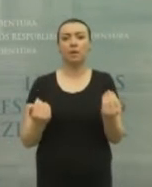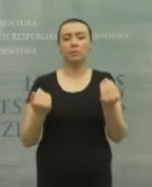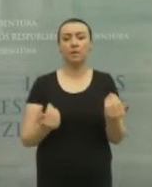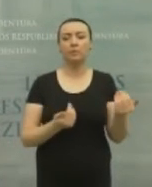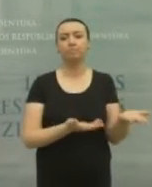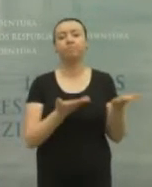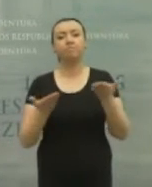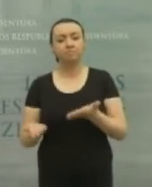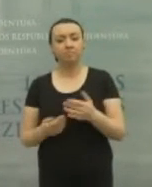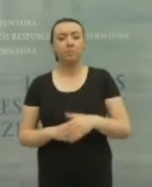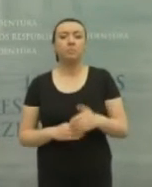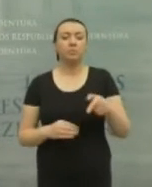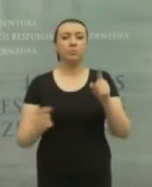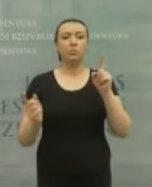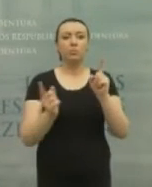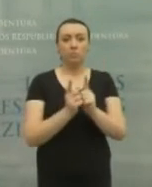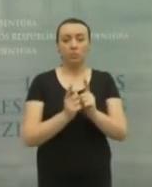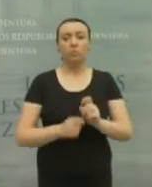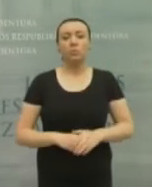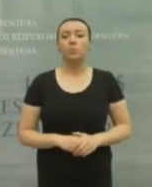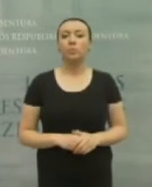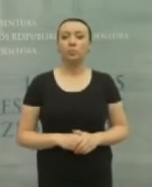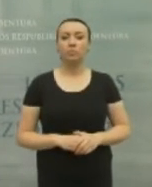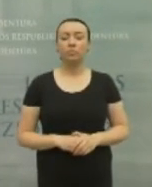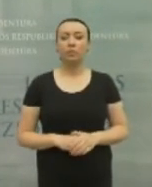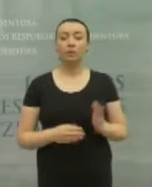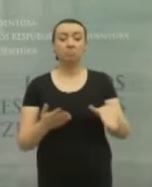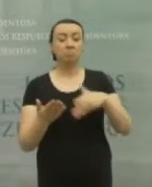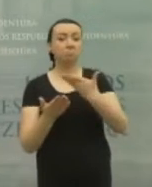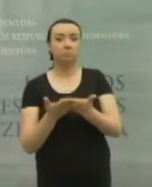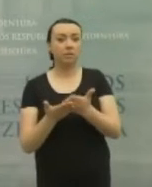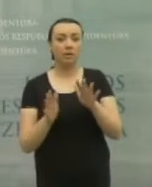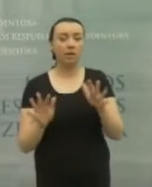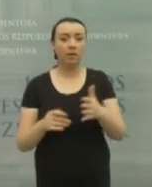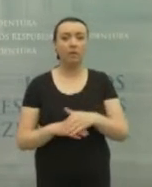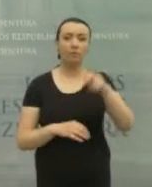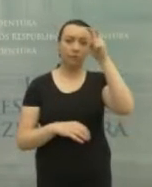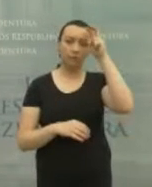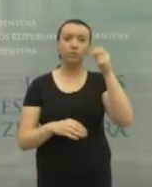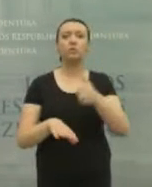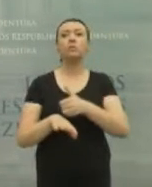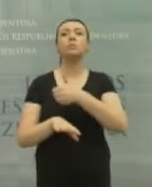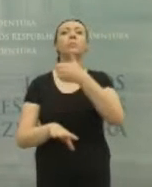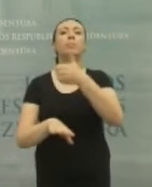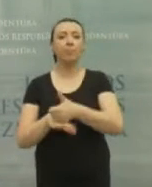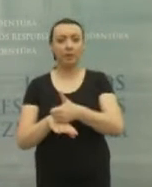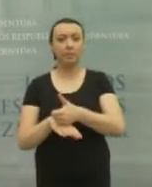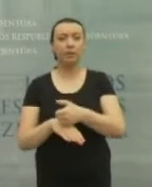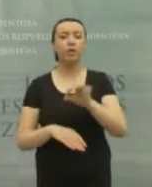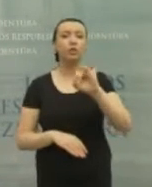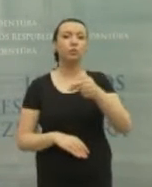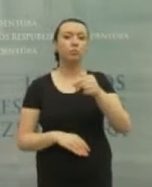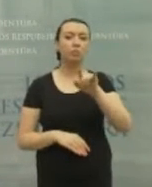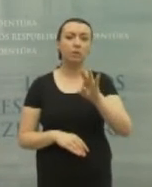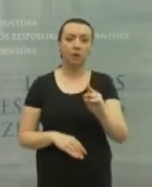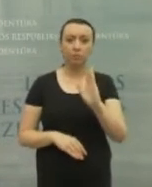pakviesiu šį susitikimą pristatyti vyriausybės vadovę, ministrė pirmininkė Ingridas